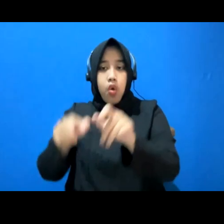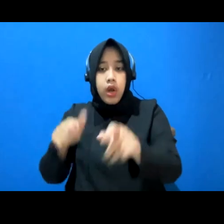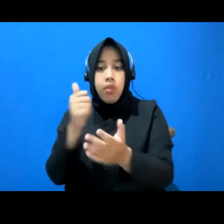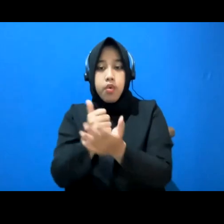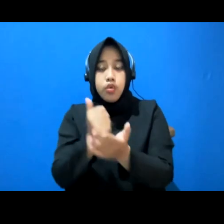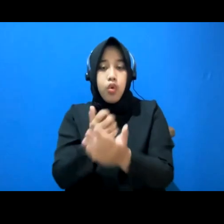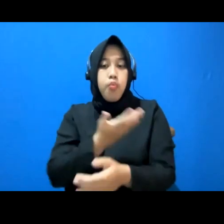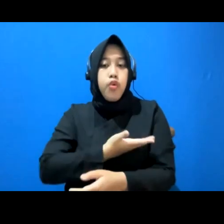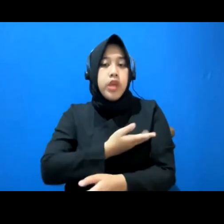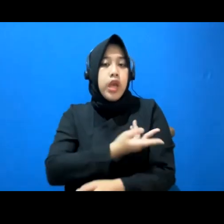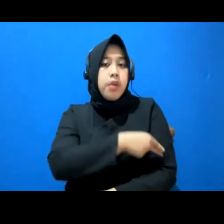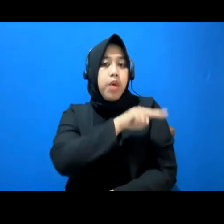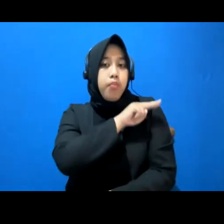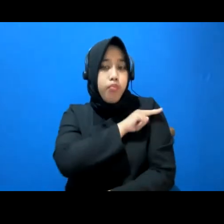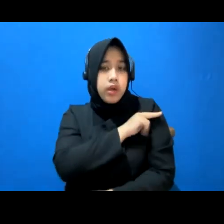pencari keadilan.